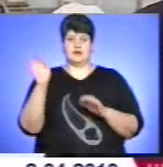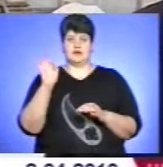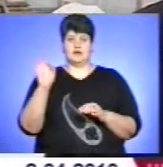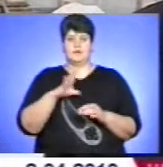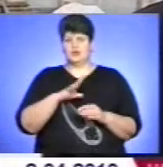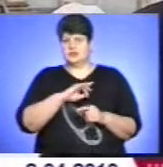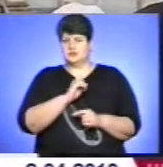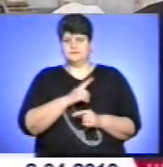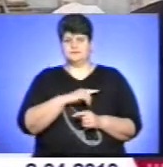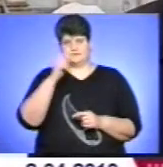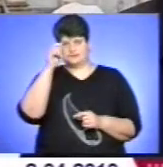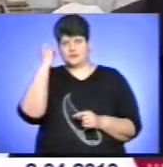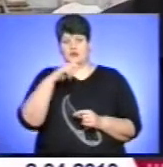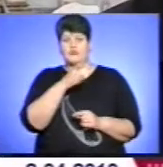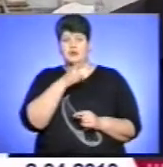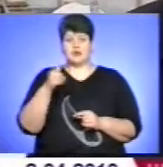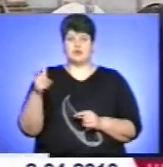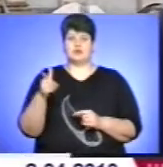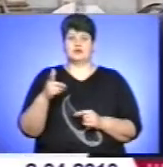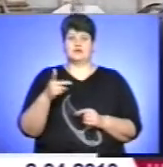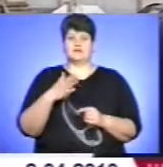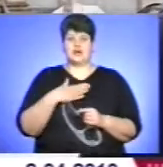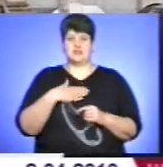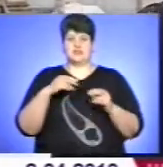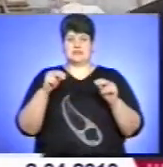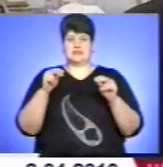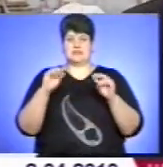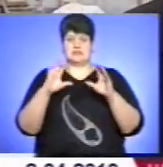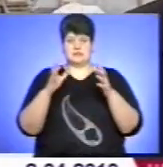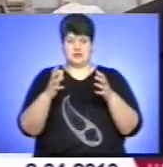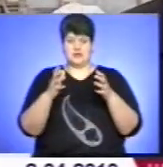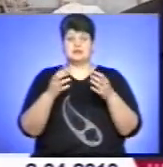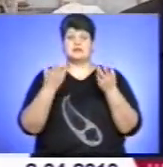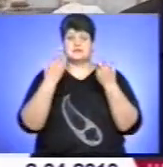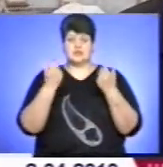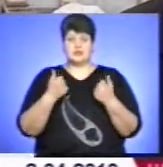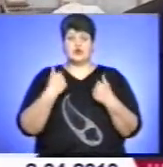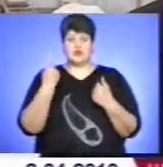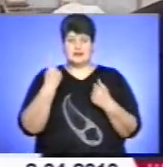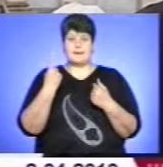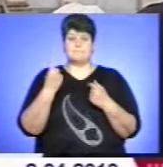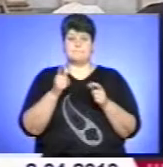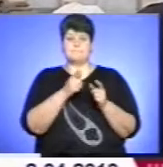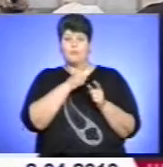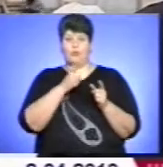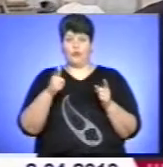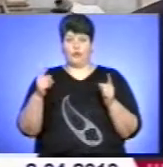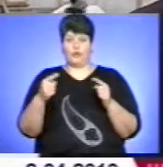спекотні періоди в історії нашої землі. Звичайно, одне покоління не може простежити ось такі